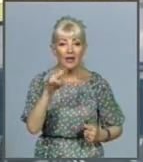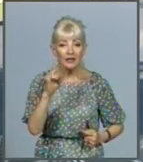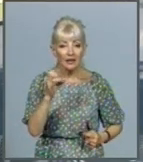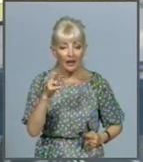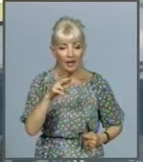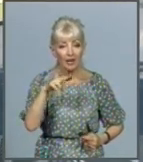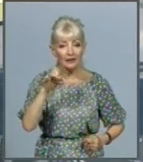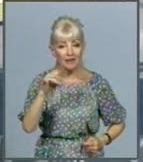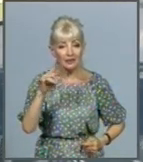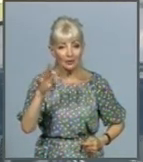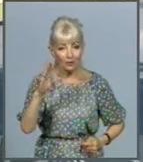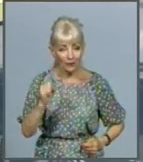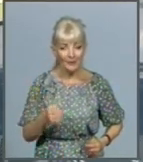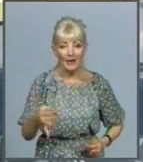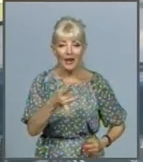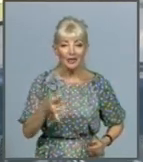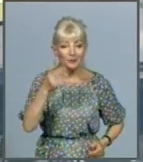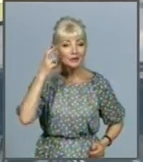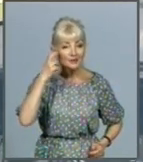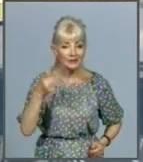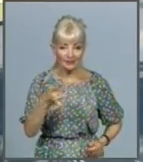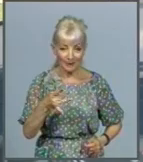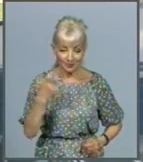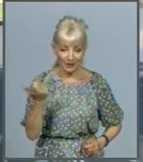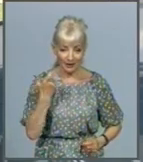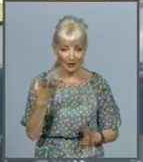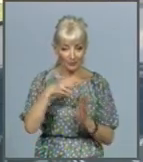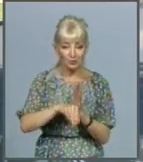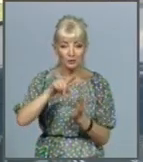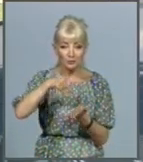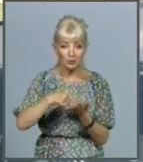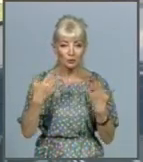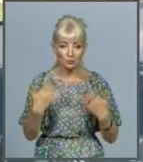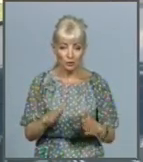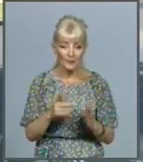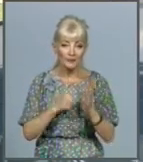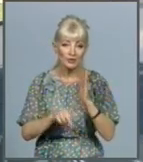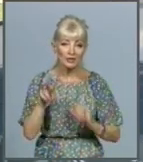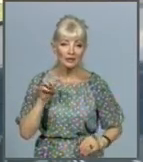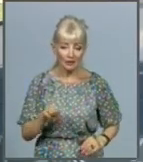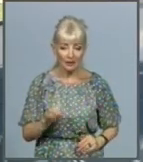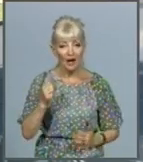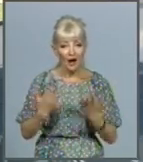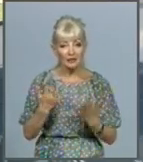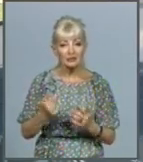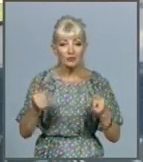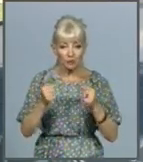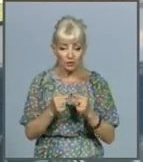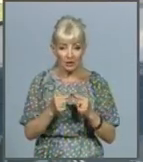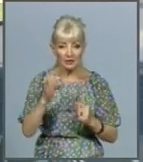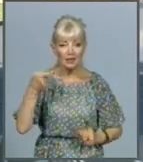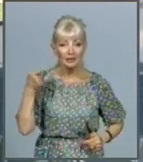Київського району Харкова, який входить до складу міста вже майже як 60 років. А якщо точніше, то з 1963